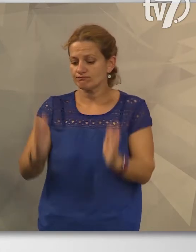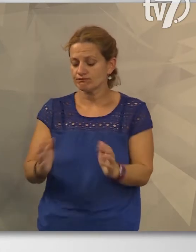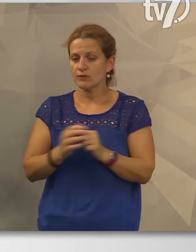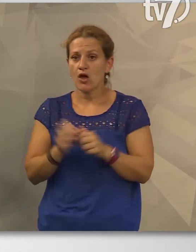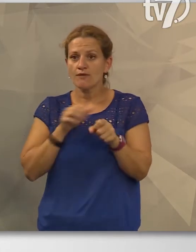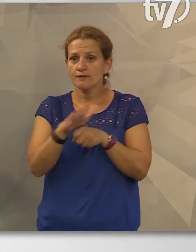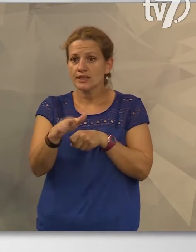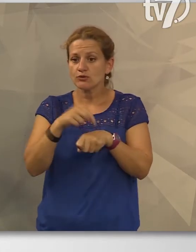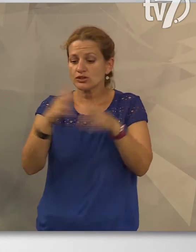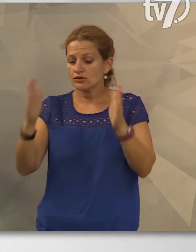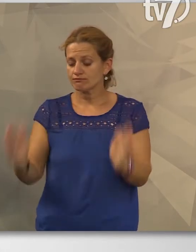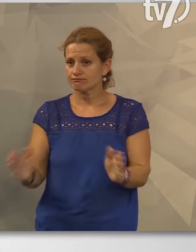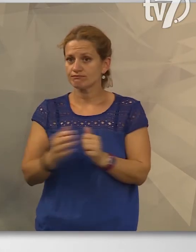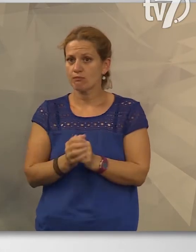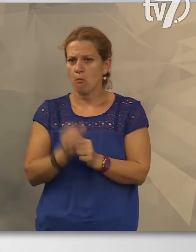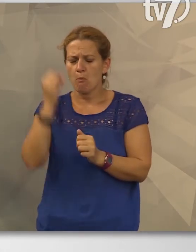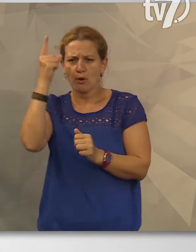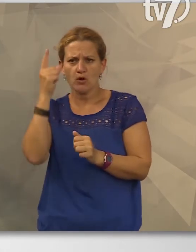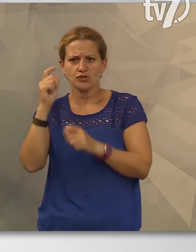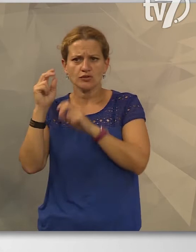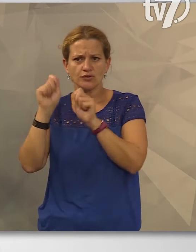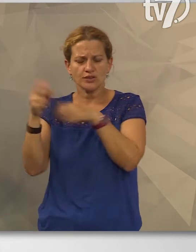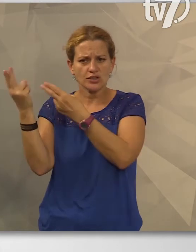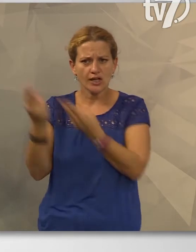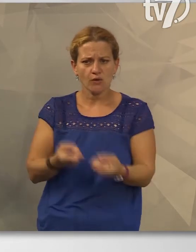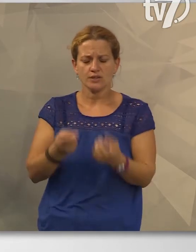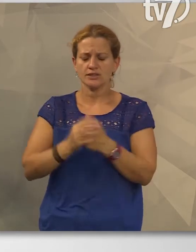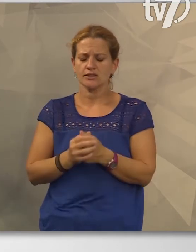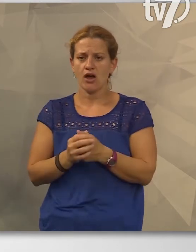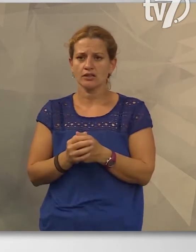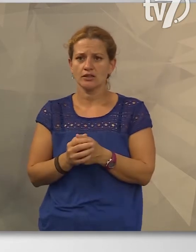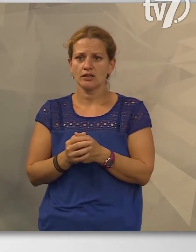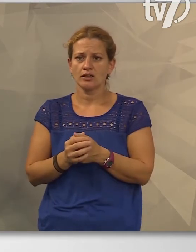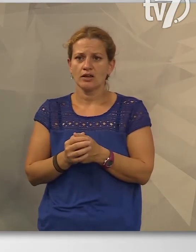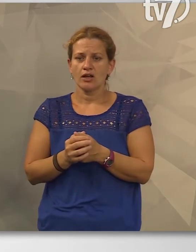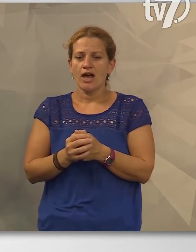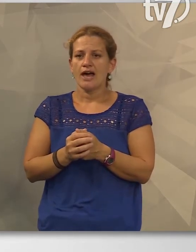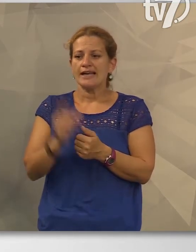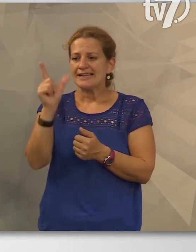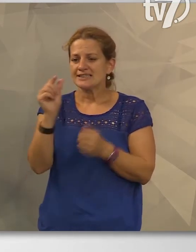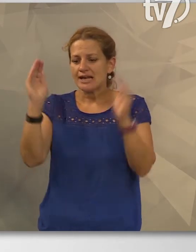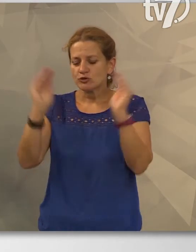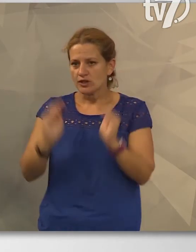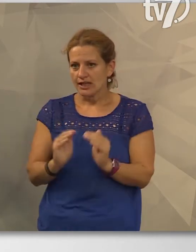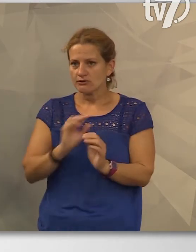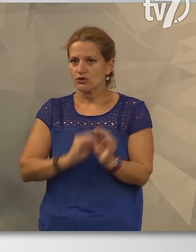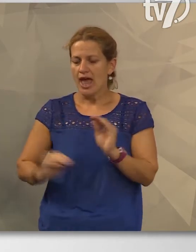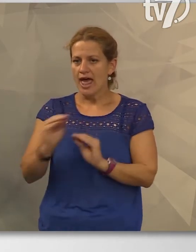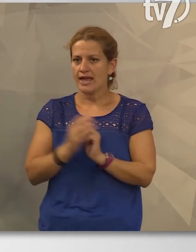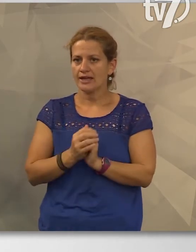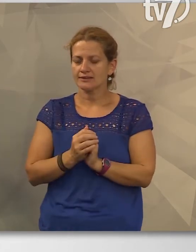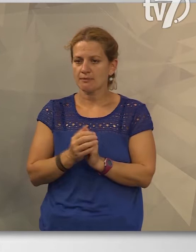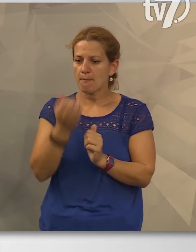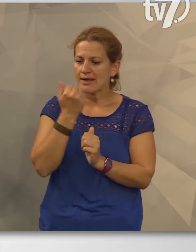a vírus időszaka alatt bős döntéseket hoztak a vezetők, és létszámcsökkentés helyett létszám megőrzésben és